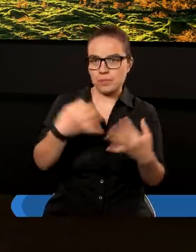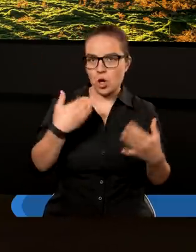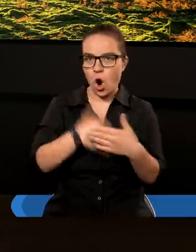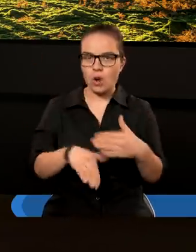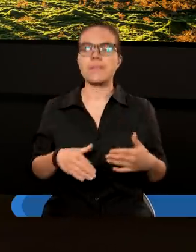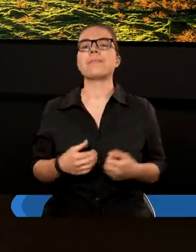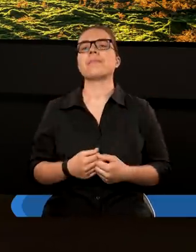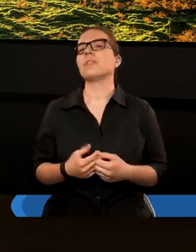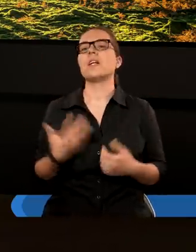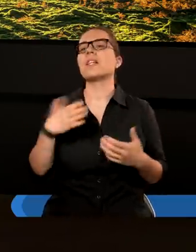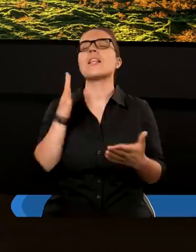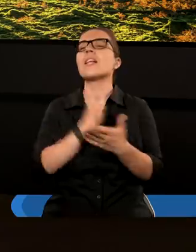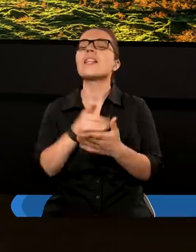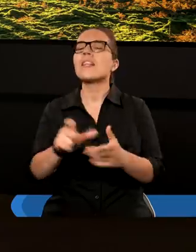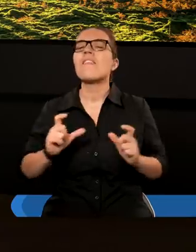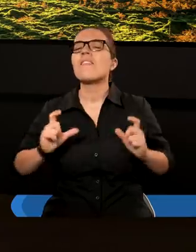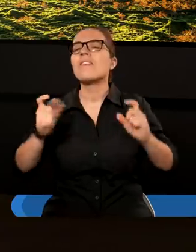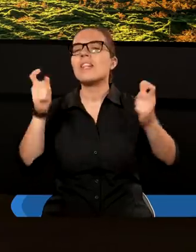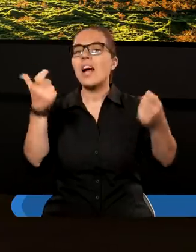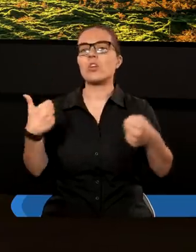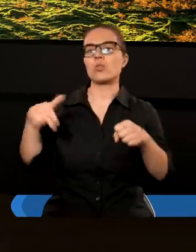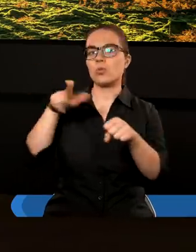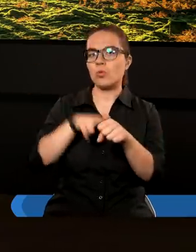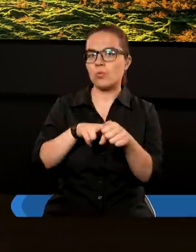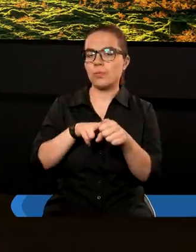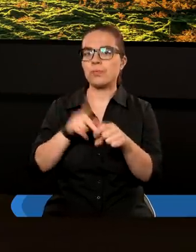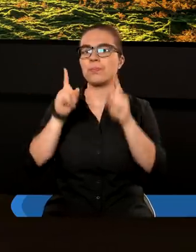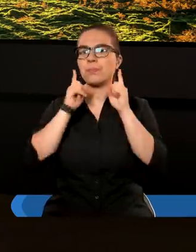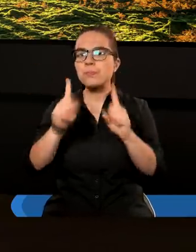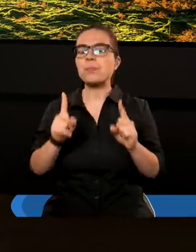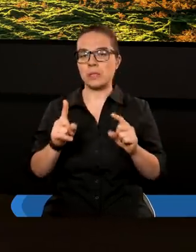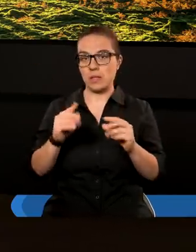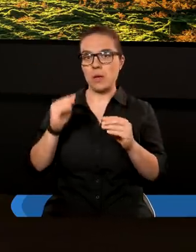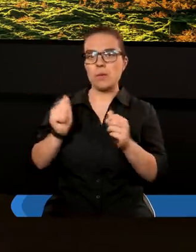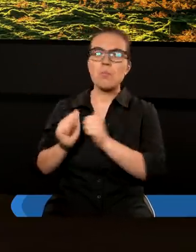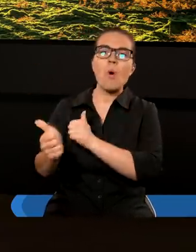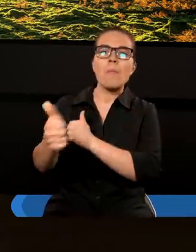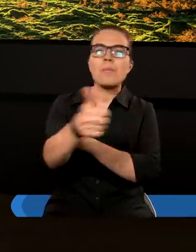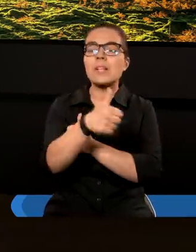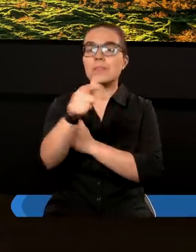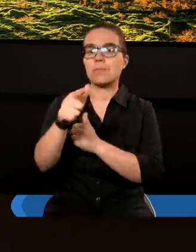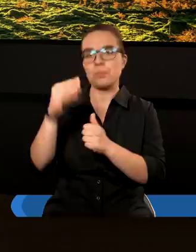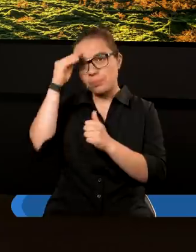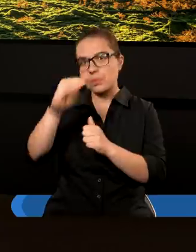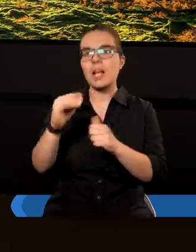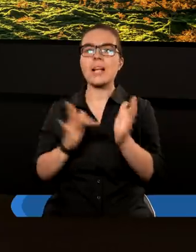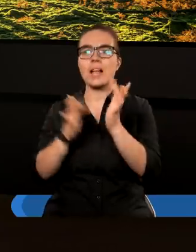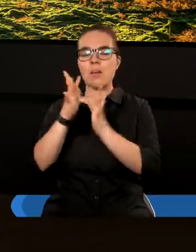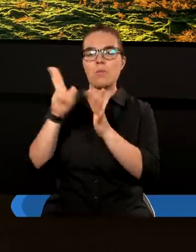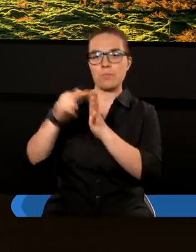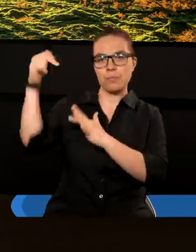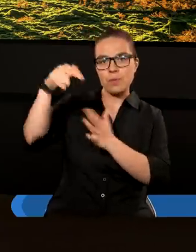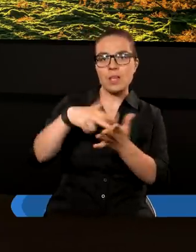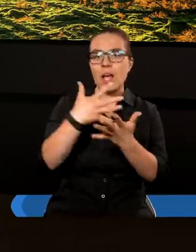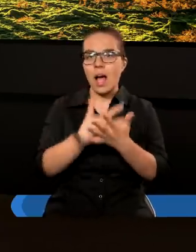ale nie tylko wydarzeń, które poprzedzają powrót Jezusa Chrystusa na tę ziemię,